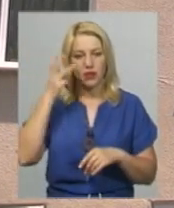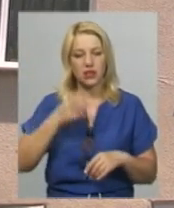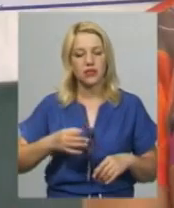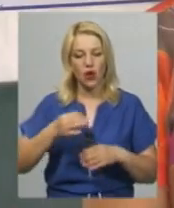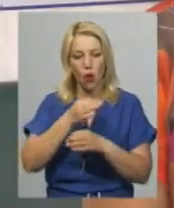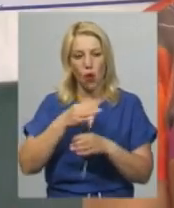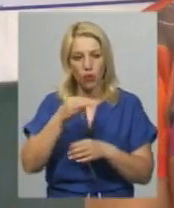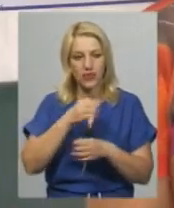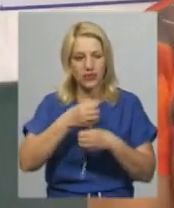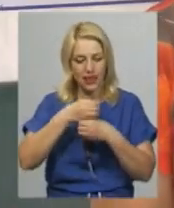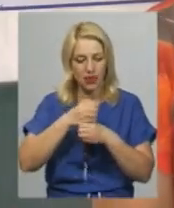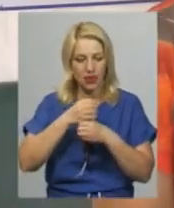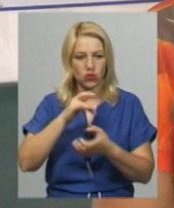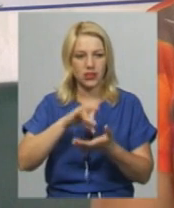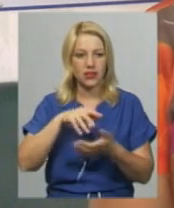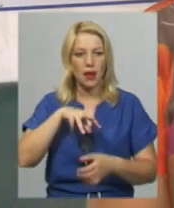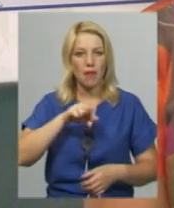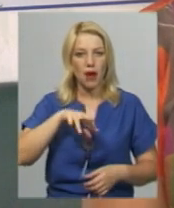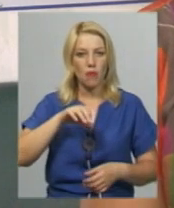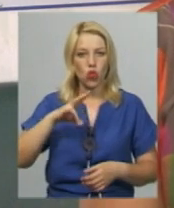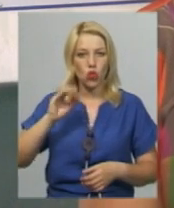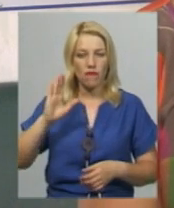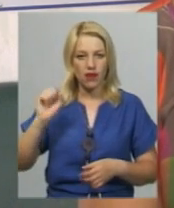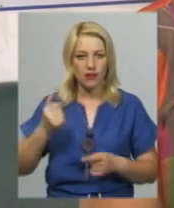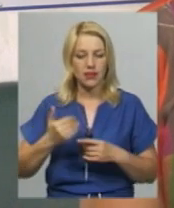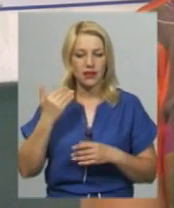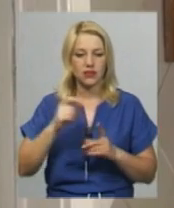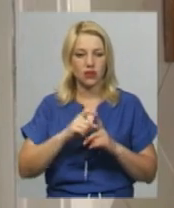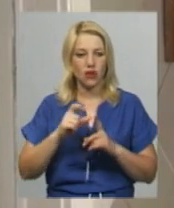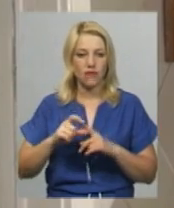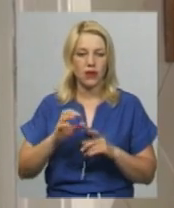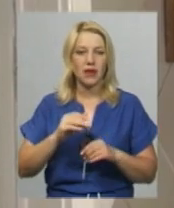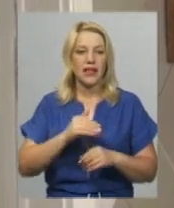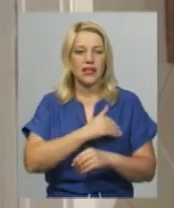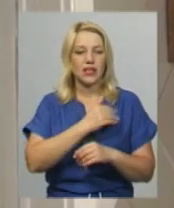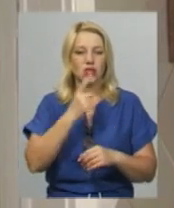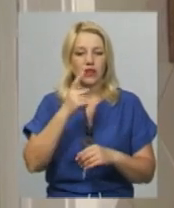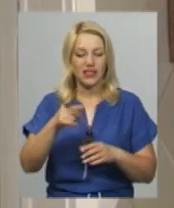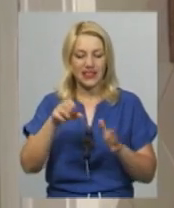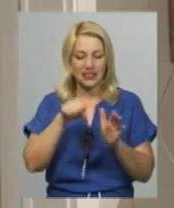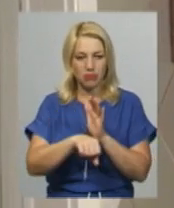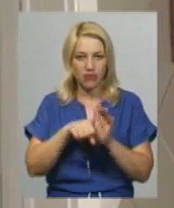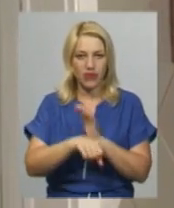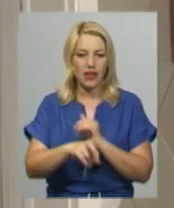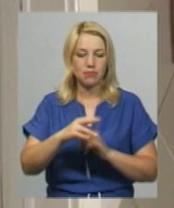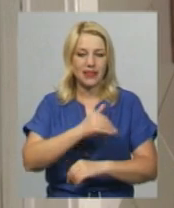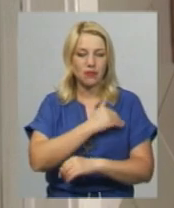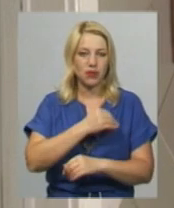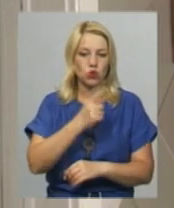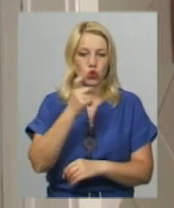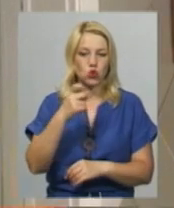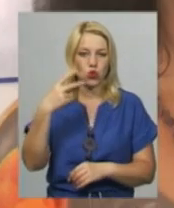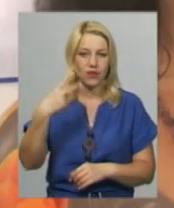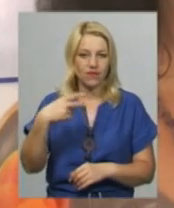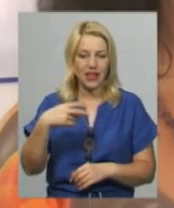лабораторного центру МОЗ України Зоя Мамонтова. За її словами, він гинний при температурі 100 градусів за 20 хвилин, тому потрібно ретельно мити та піддавати